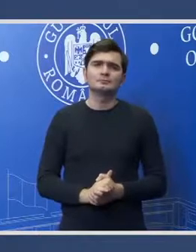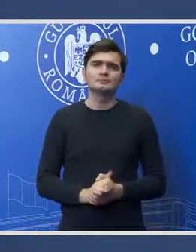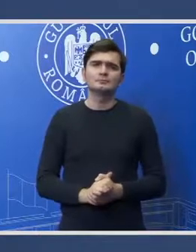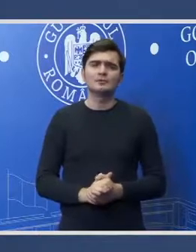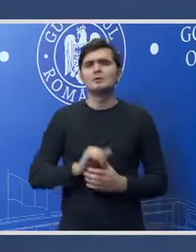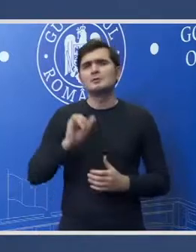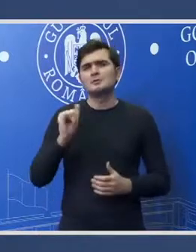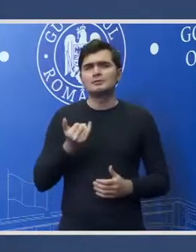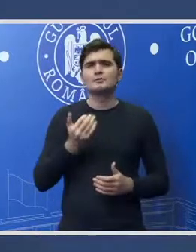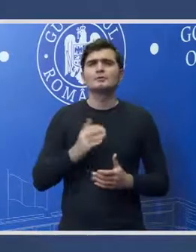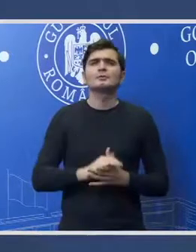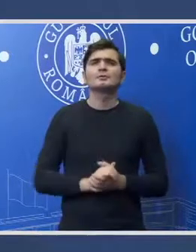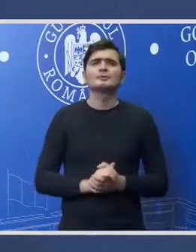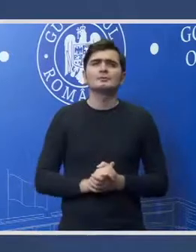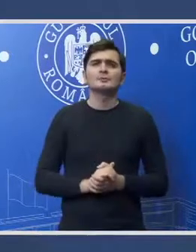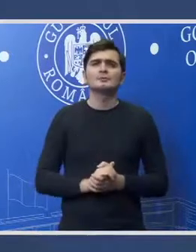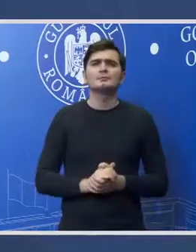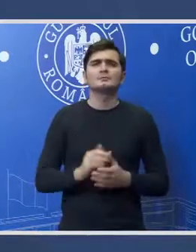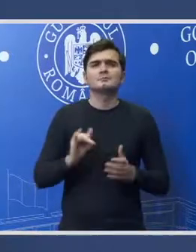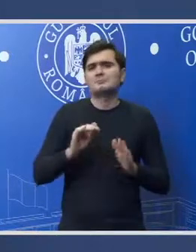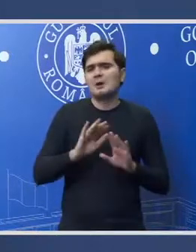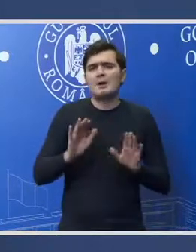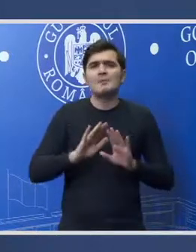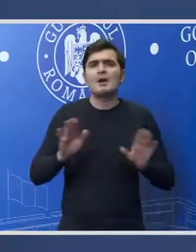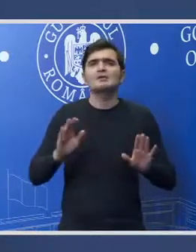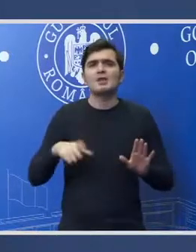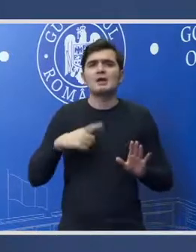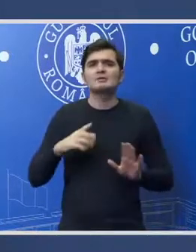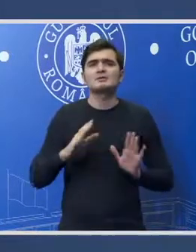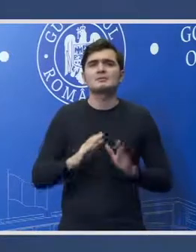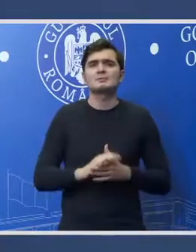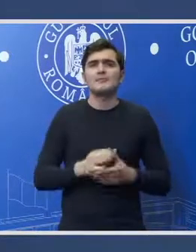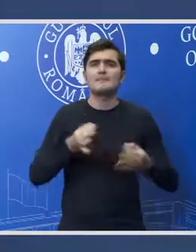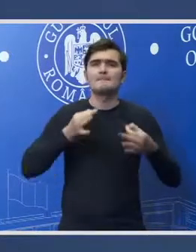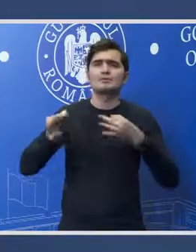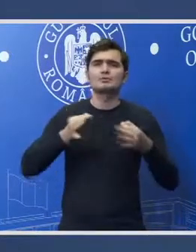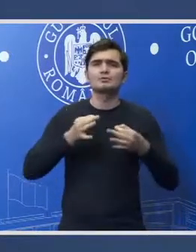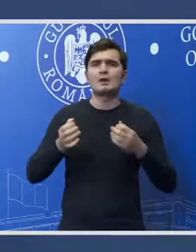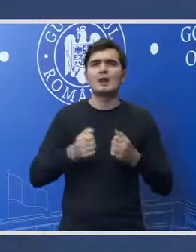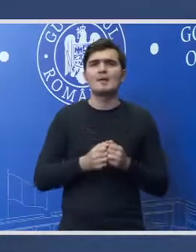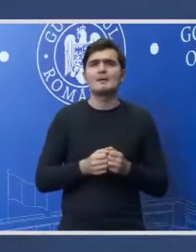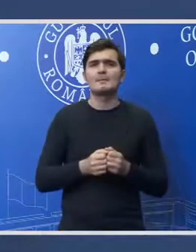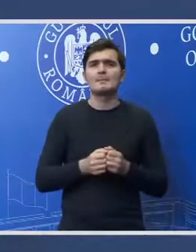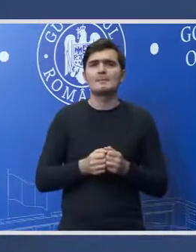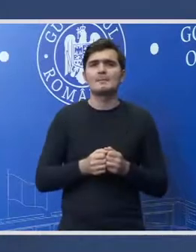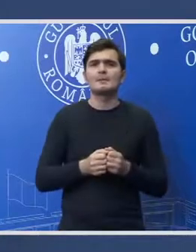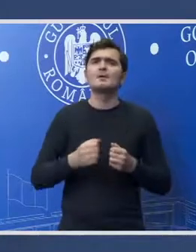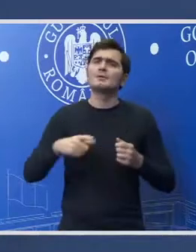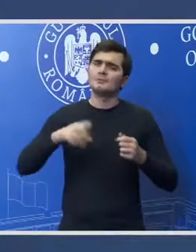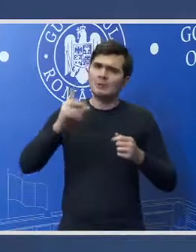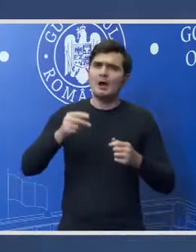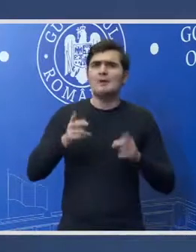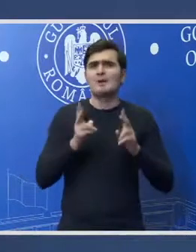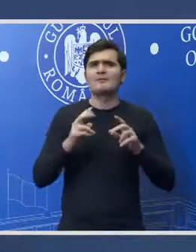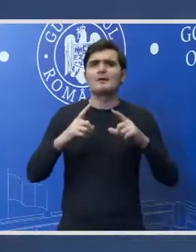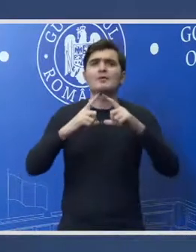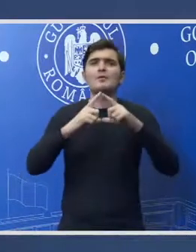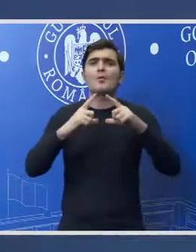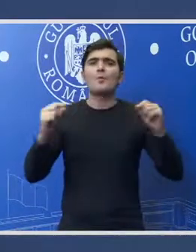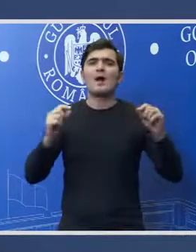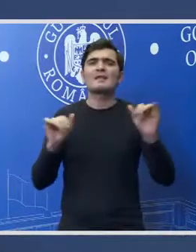Și cam astea sunt măsurile valice de vacanță, bineînțeles, au fost